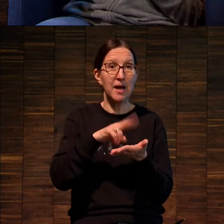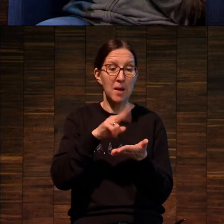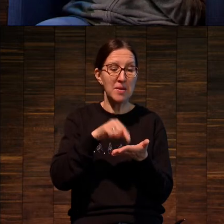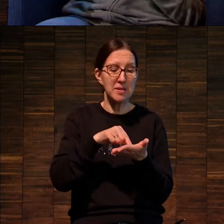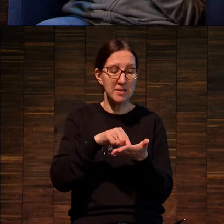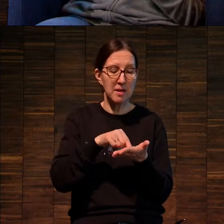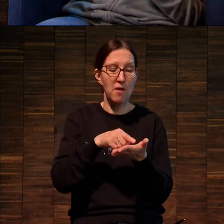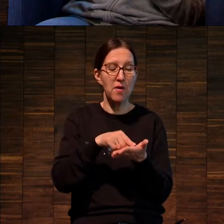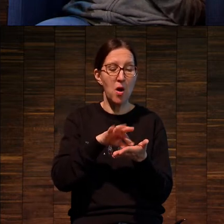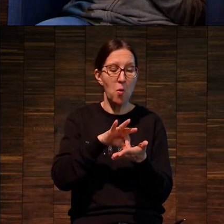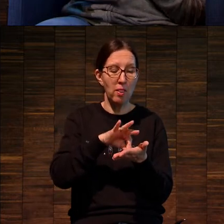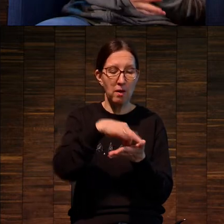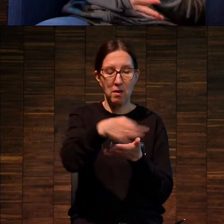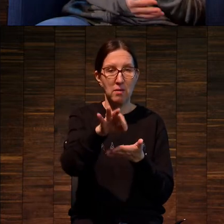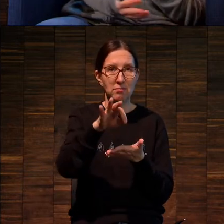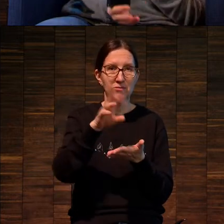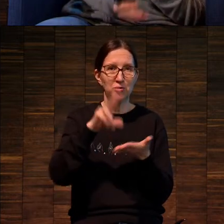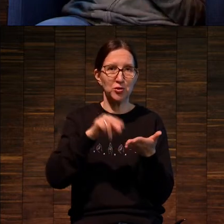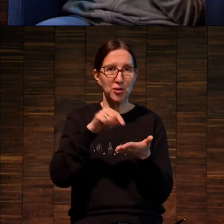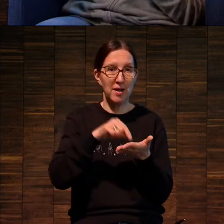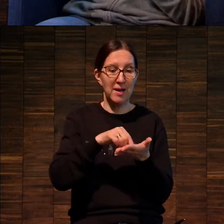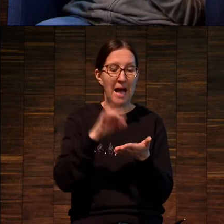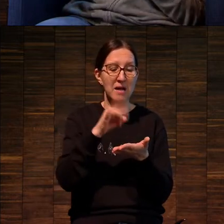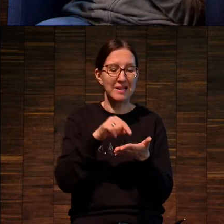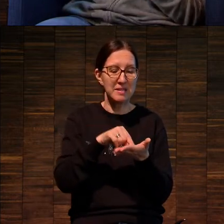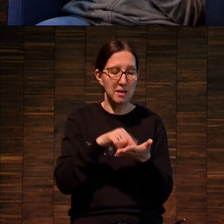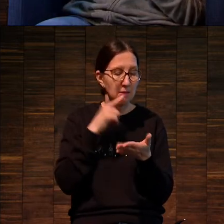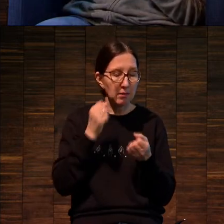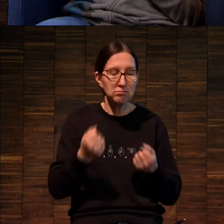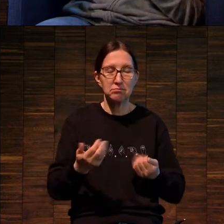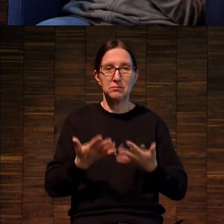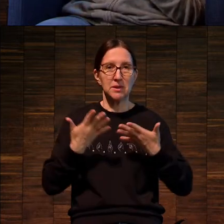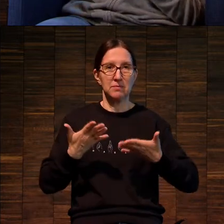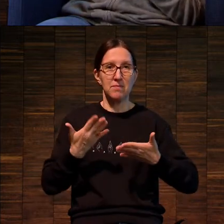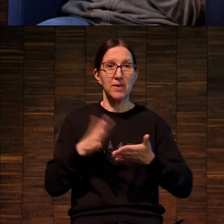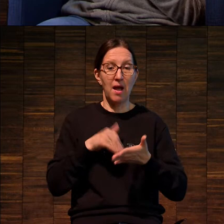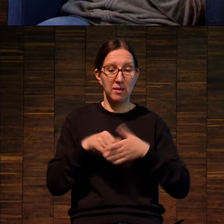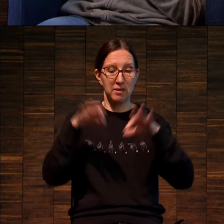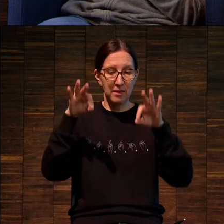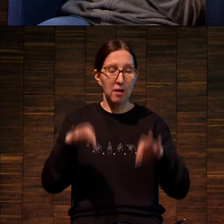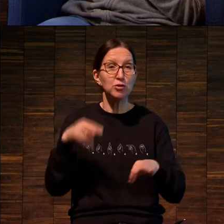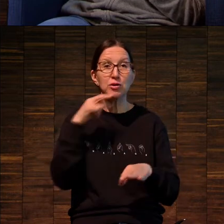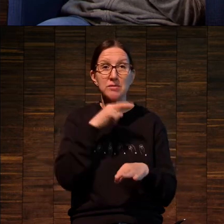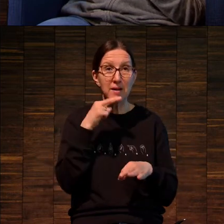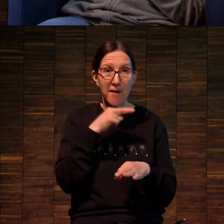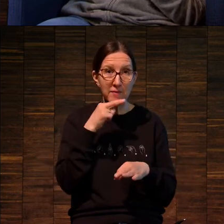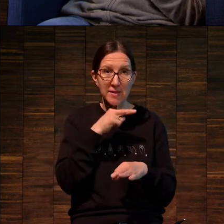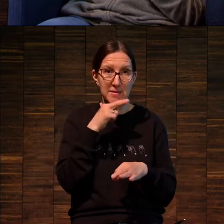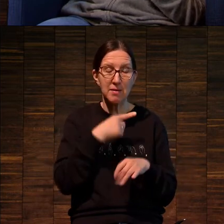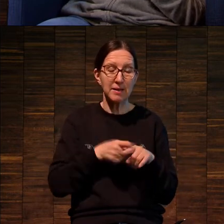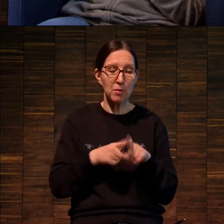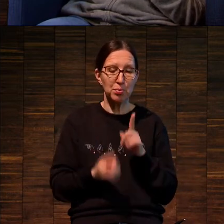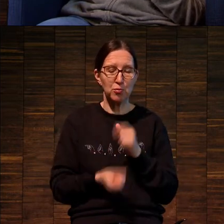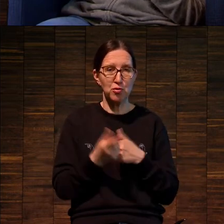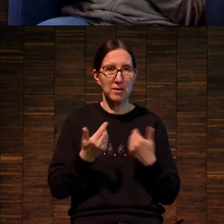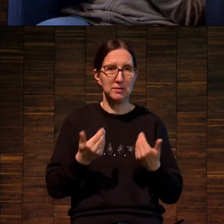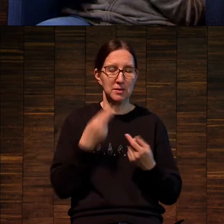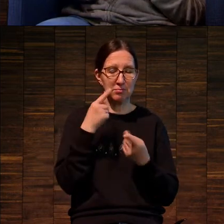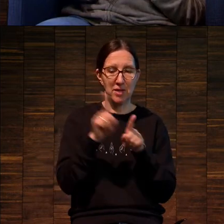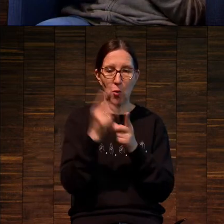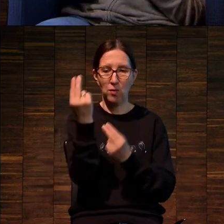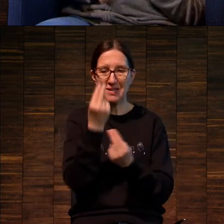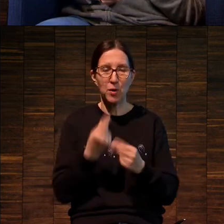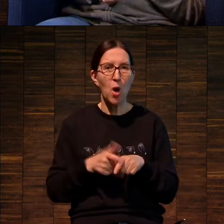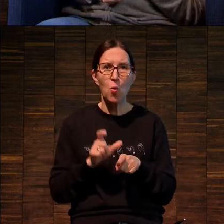И получается, что рисунок, как бы резервный рисунок, он вскрывается. После этого травится и получается вот это изображение. Очень живая, очень